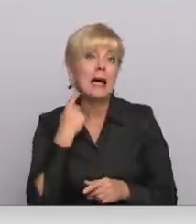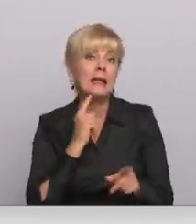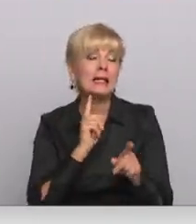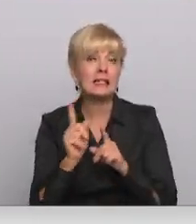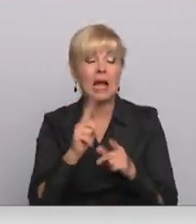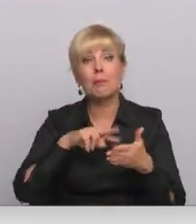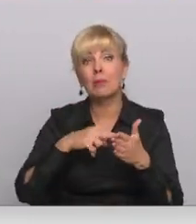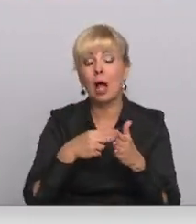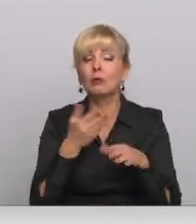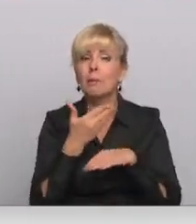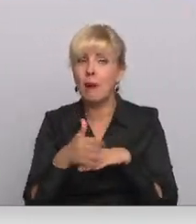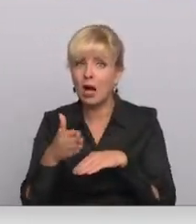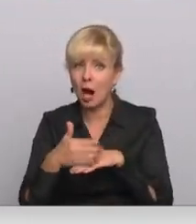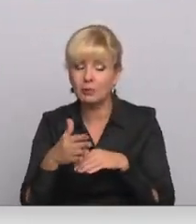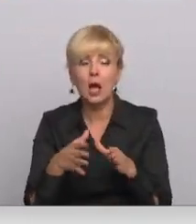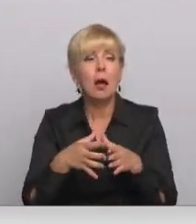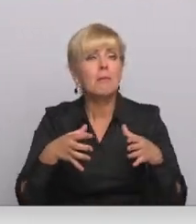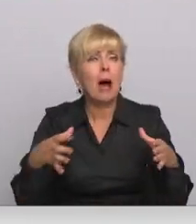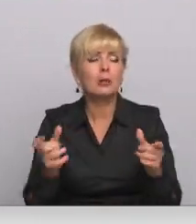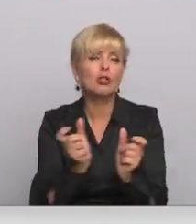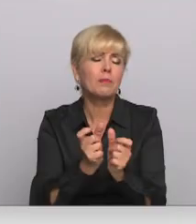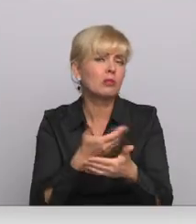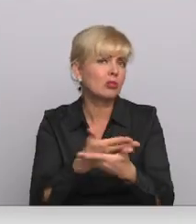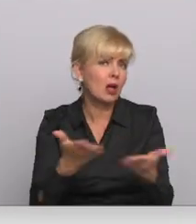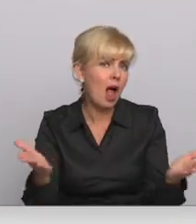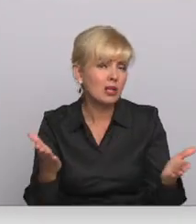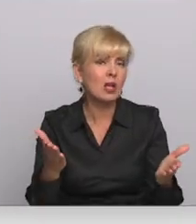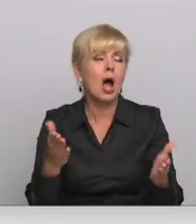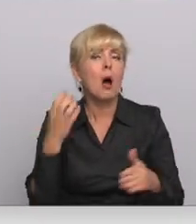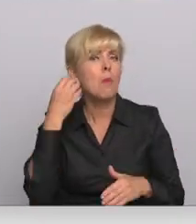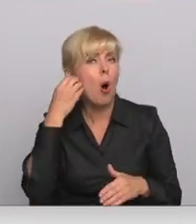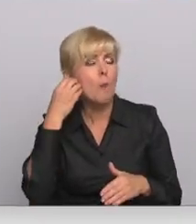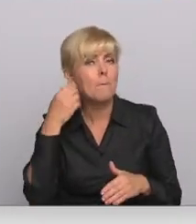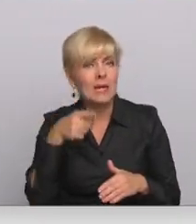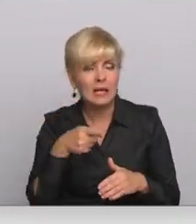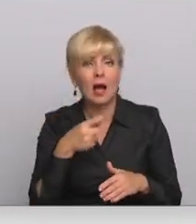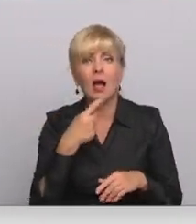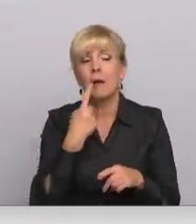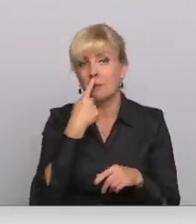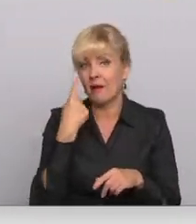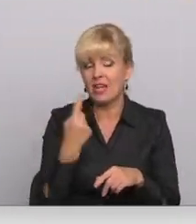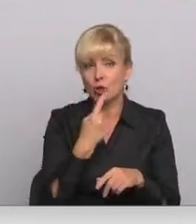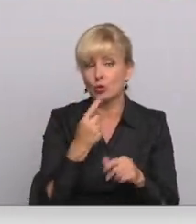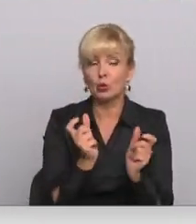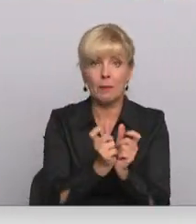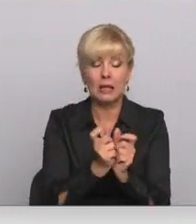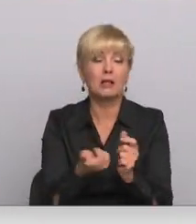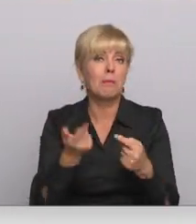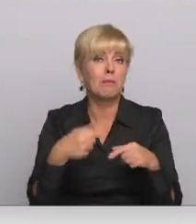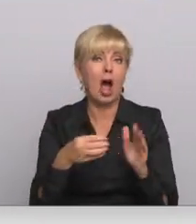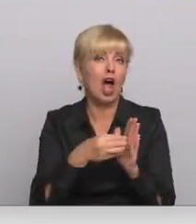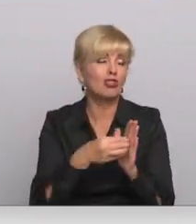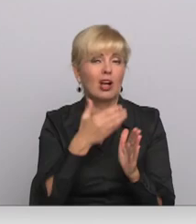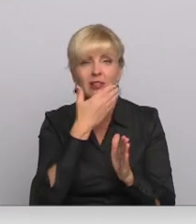satiksmē plāno pakāpeniski paplašināt biļešu klāstu mobilajā lietotnē, piemēram, ar stundes biļetēm. Pašlaik lietotnē nav